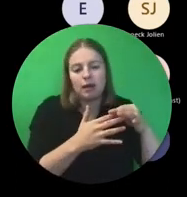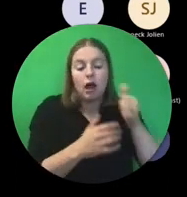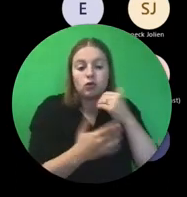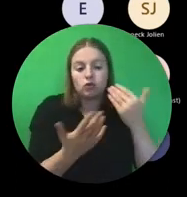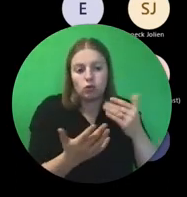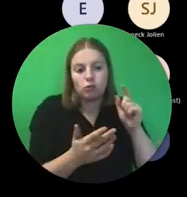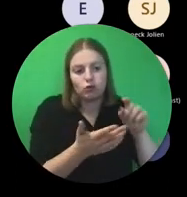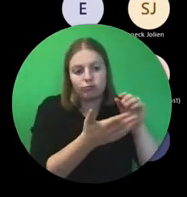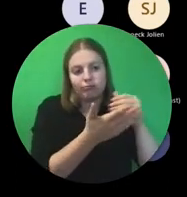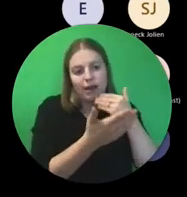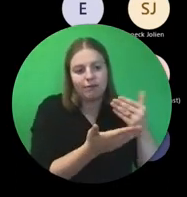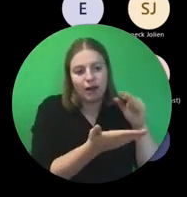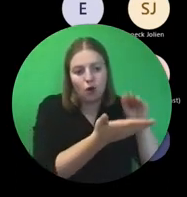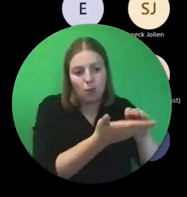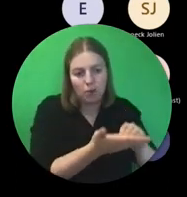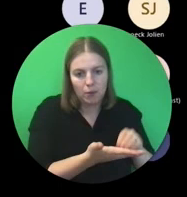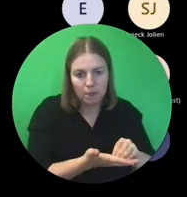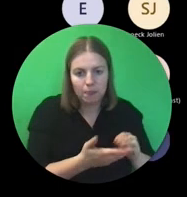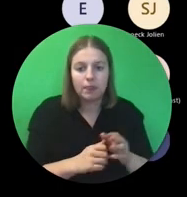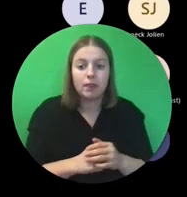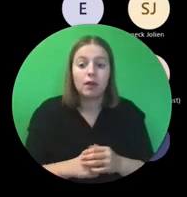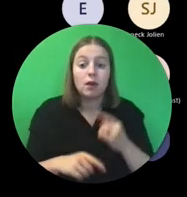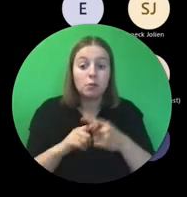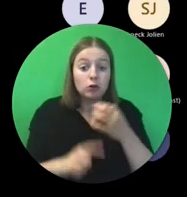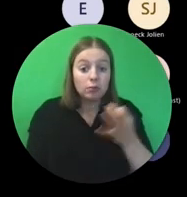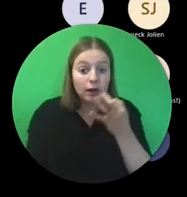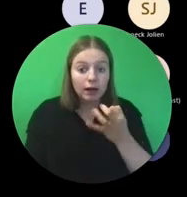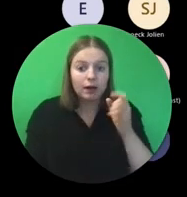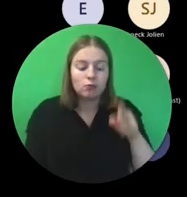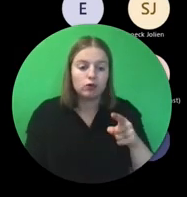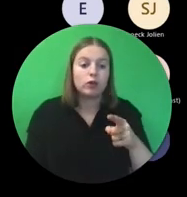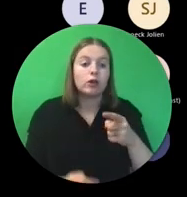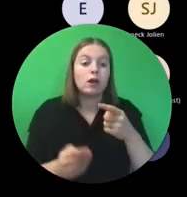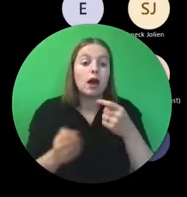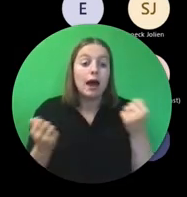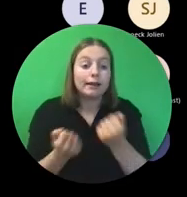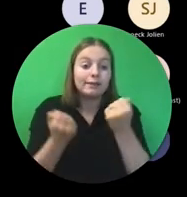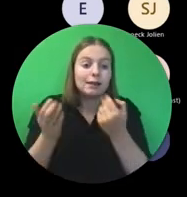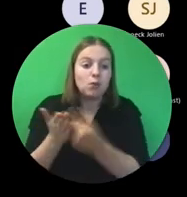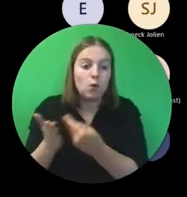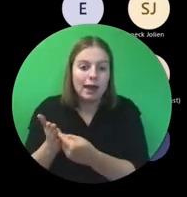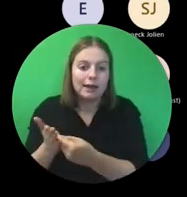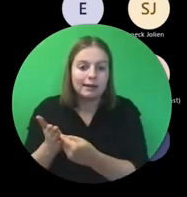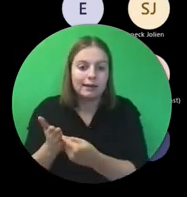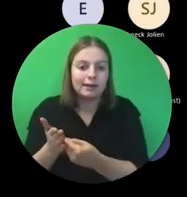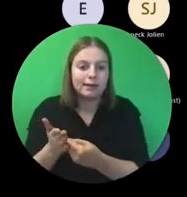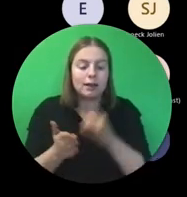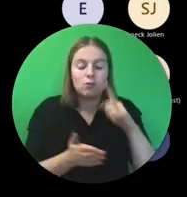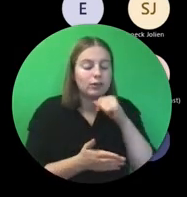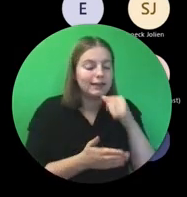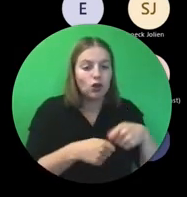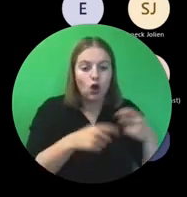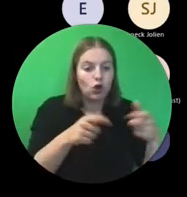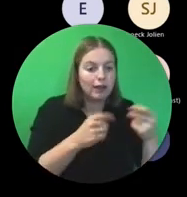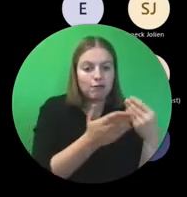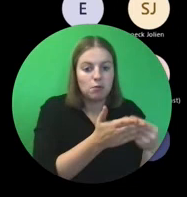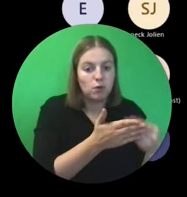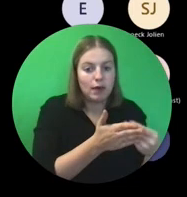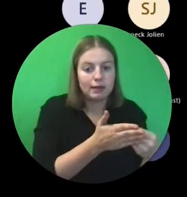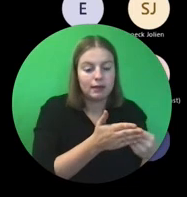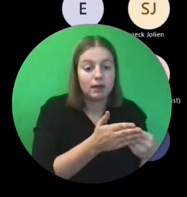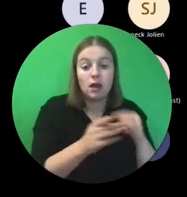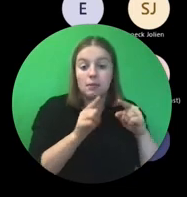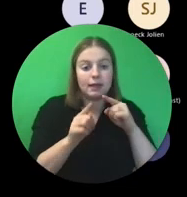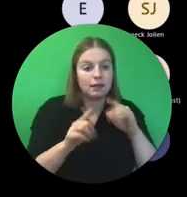Dat kan. En heel belangrijk, je bewijst dus activiteiten, geen uitgaven. Ik wil ook zeggen dat er niet noodzakelijk een een-op